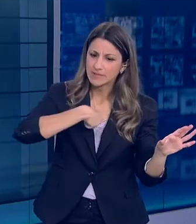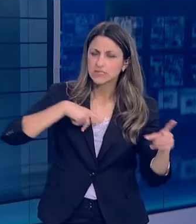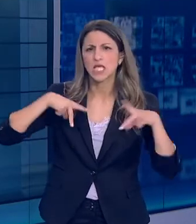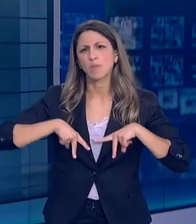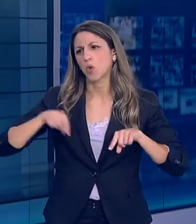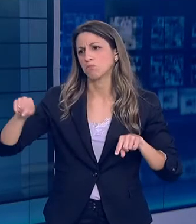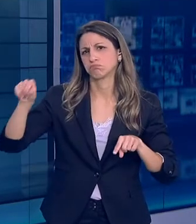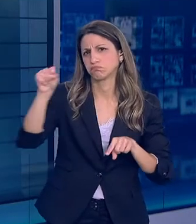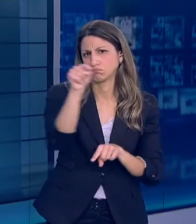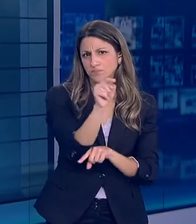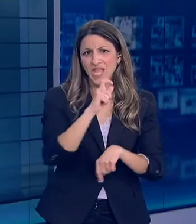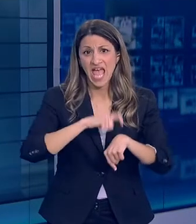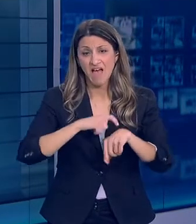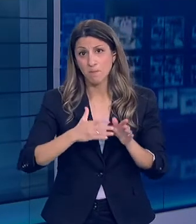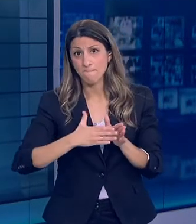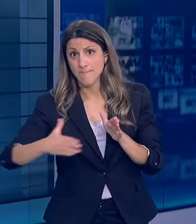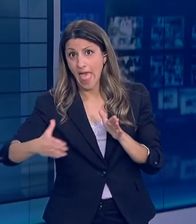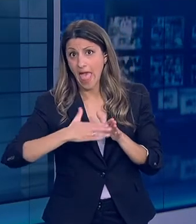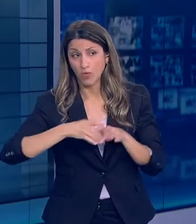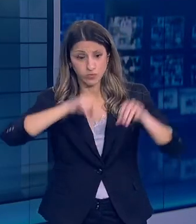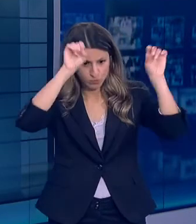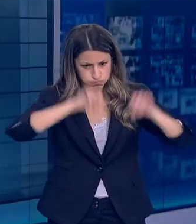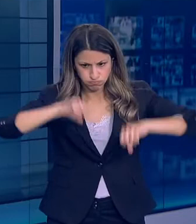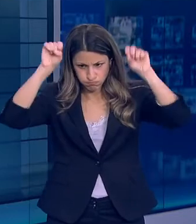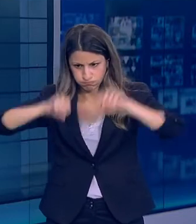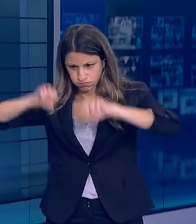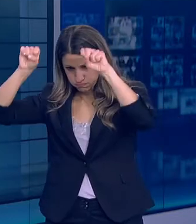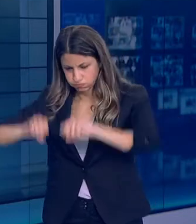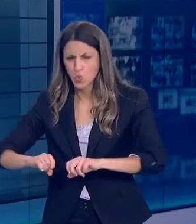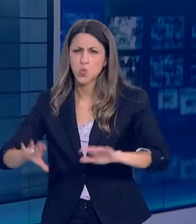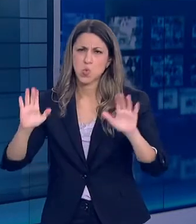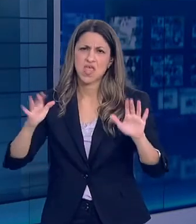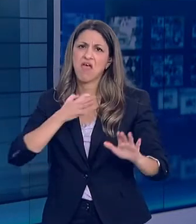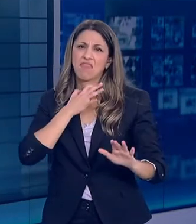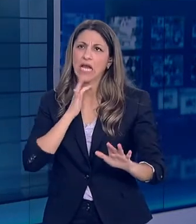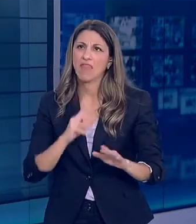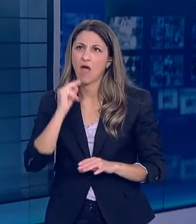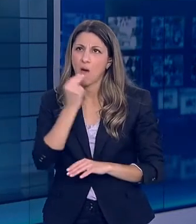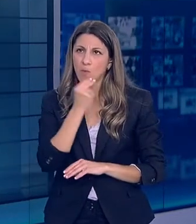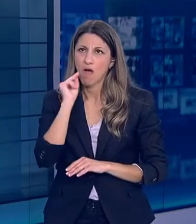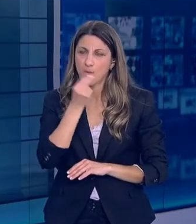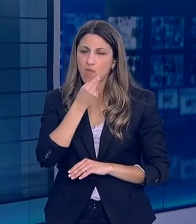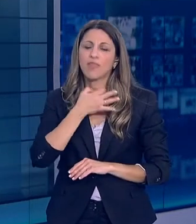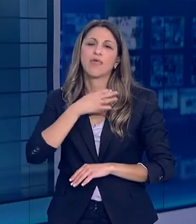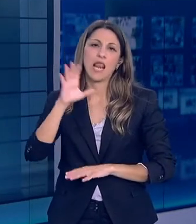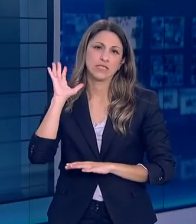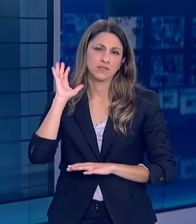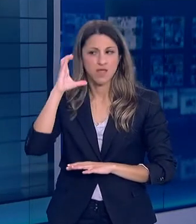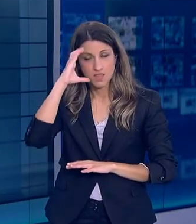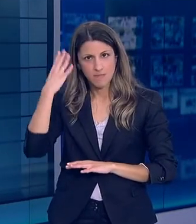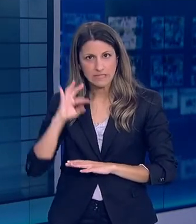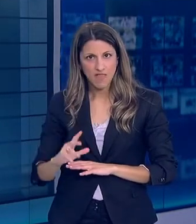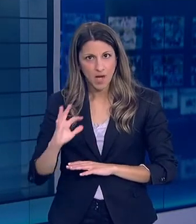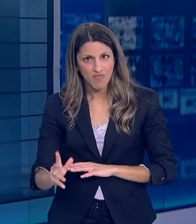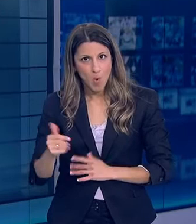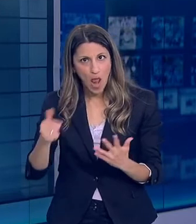Δεν βρισκόμαστε πλέον Στην περίοδο του lockdown Ώστε να υπάρχει ανάγκη να είμαστε κάθε απόγευμα εδώ Όπως έγινε όλη αυτή